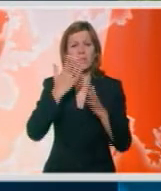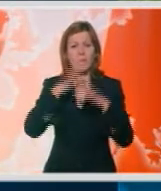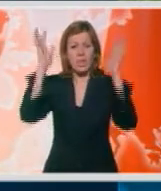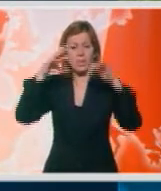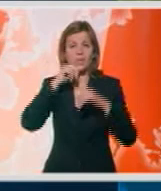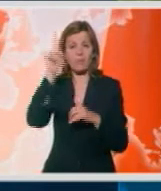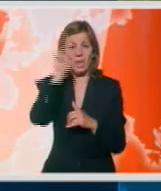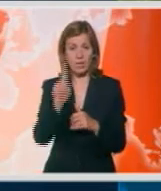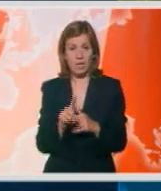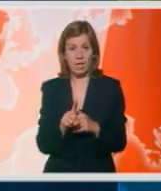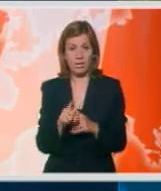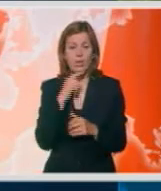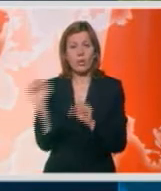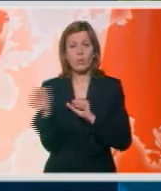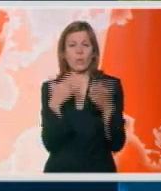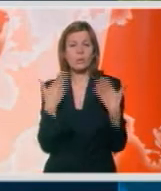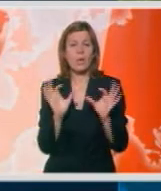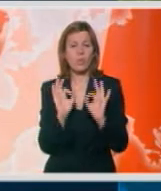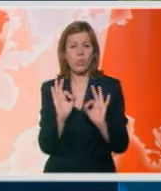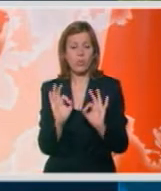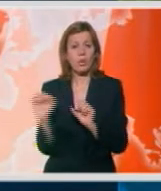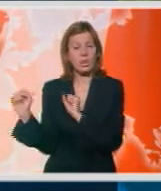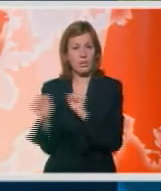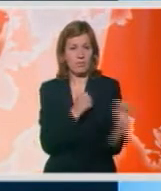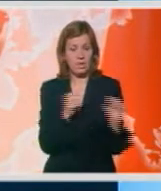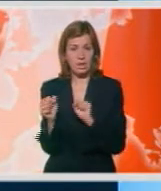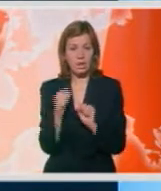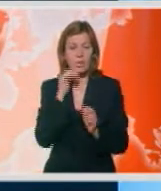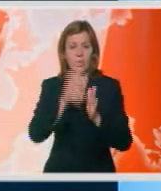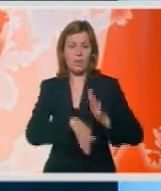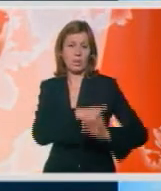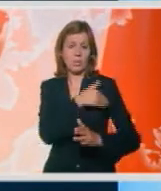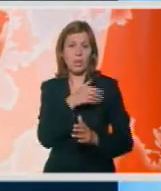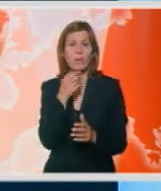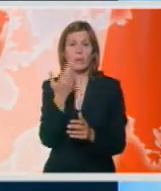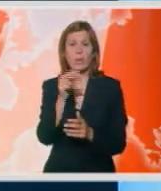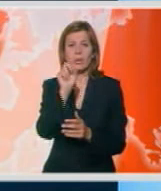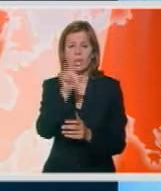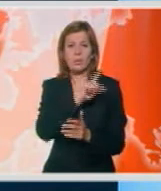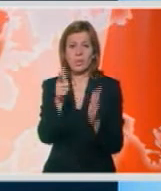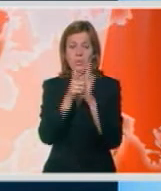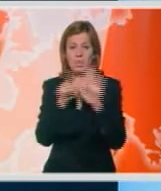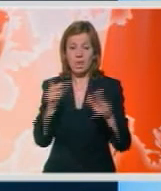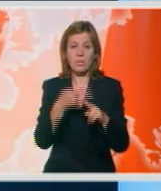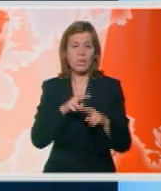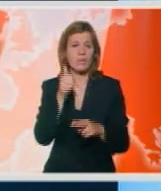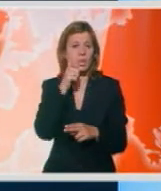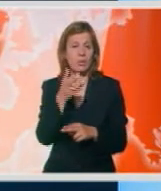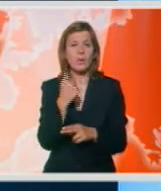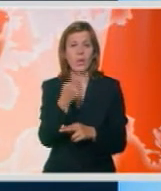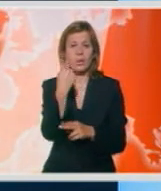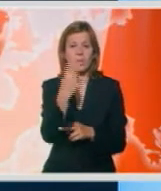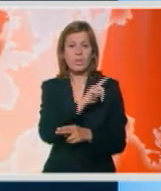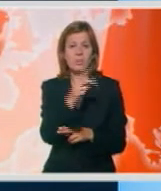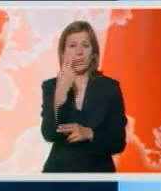pljuskovima i grmljavinom. Dubać je slab da umeren severo-zapadni veter. Minimalna temperatura od 13 do 17, maksimalna dnevna od